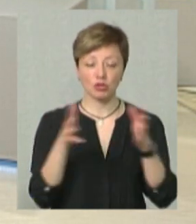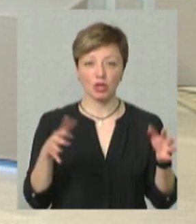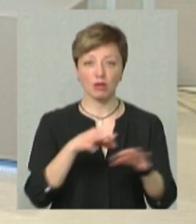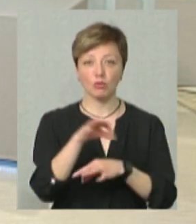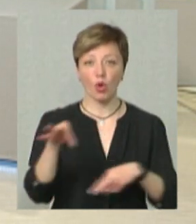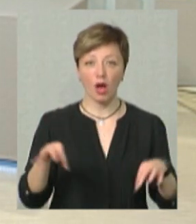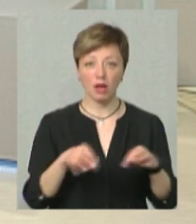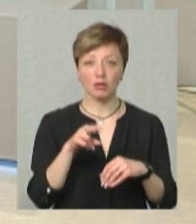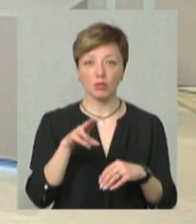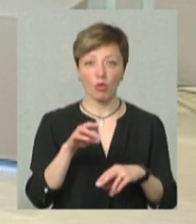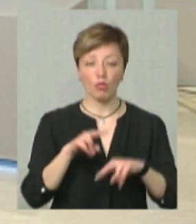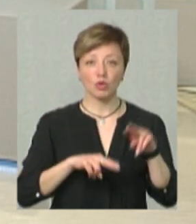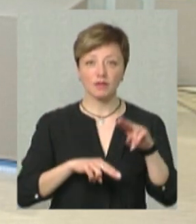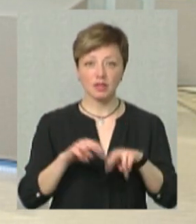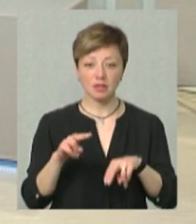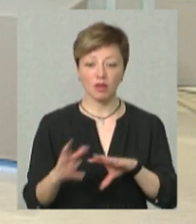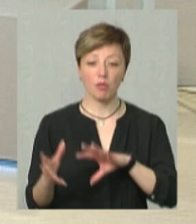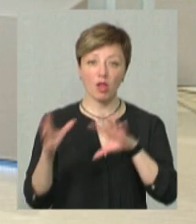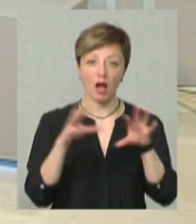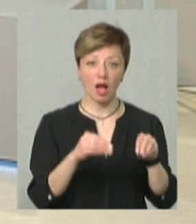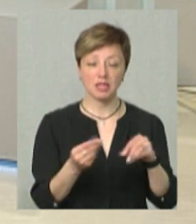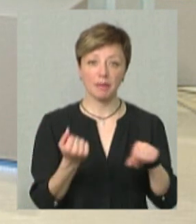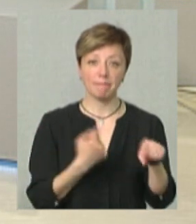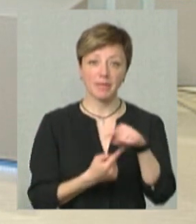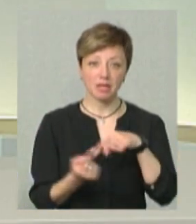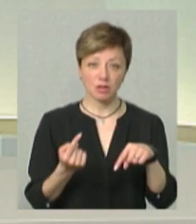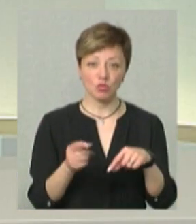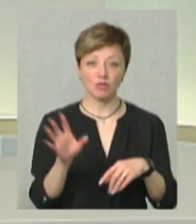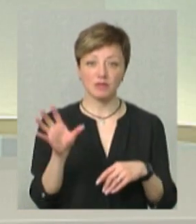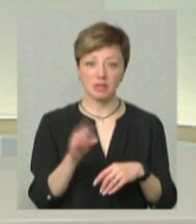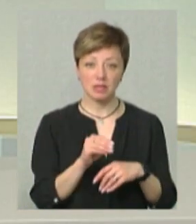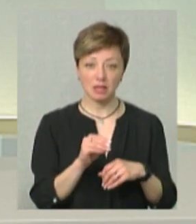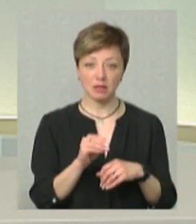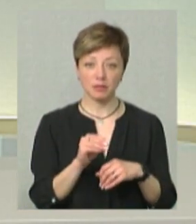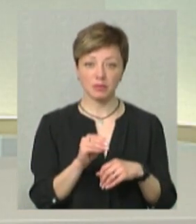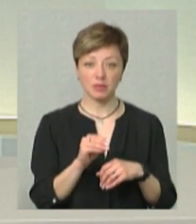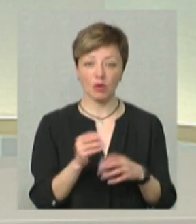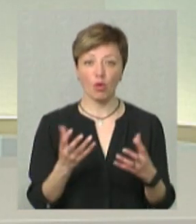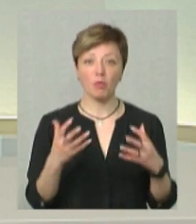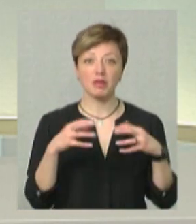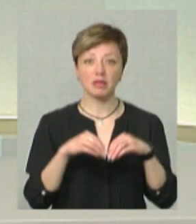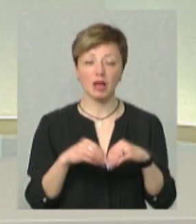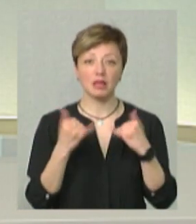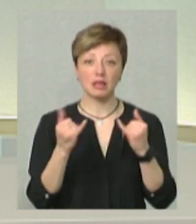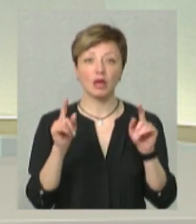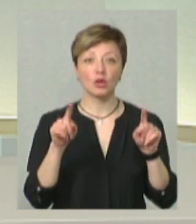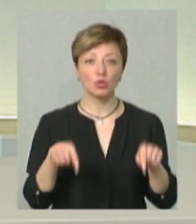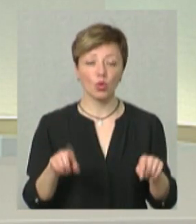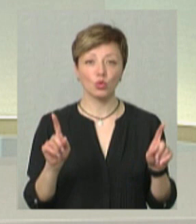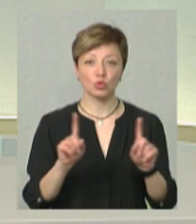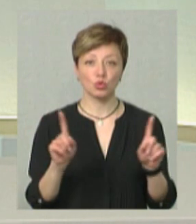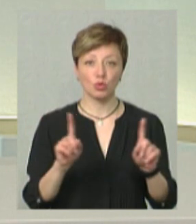будівництву, по релокації бізнесу. Тобто все об'єднали для того, щоб ми